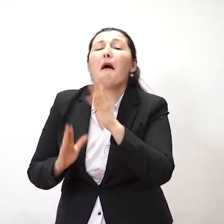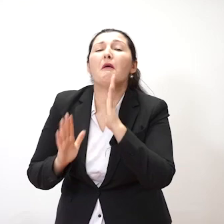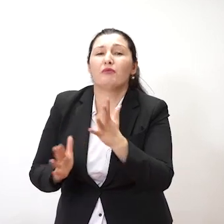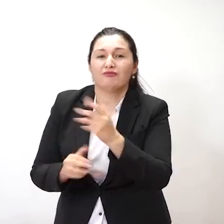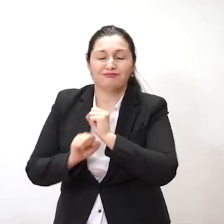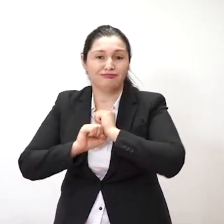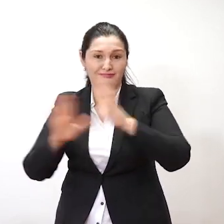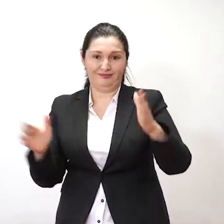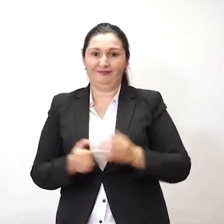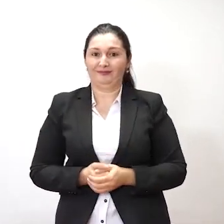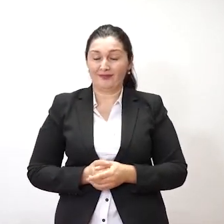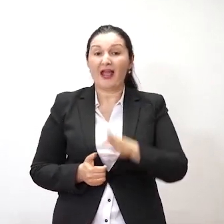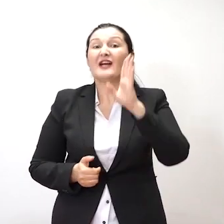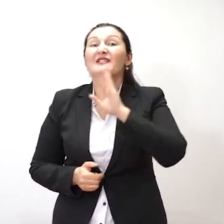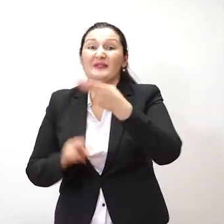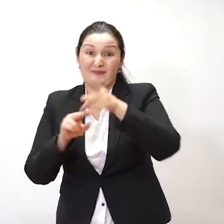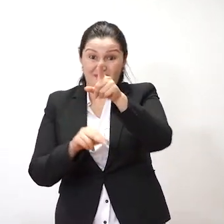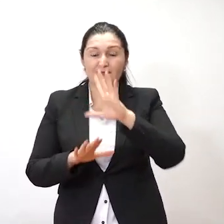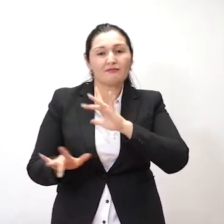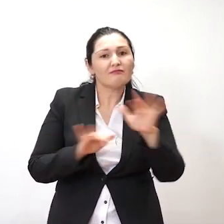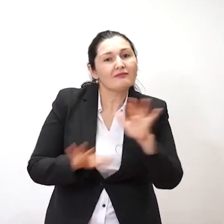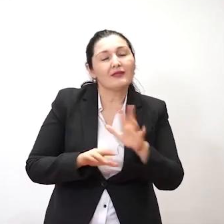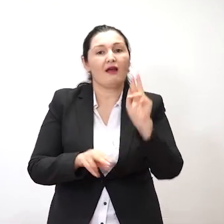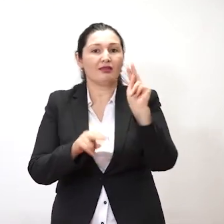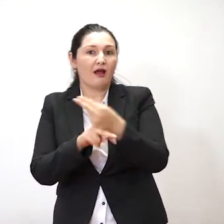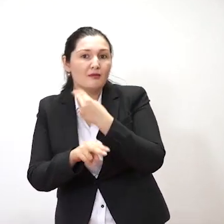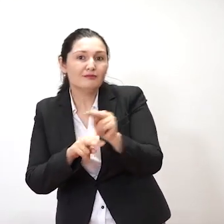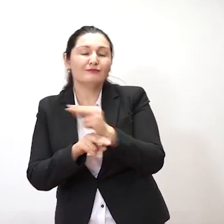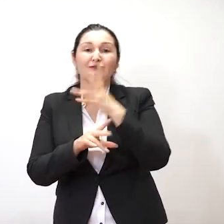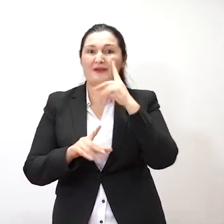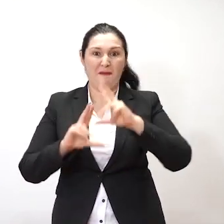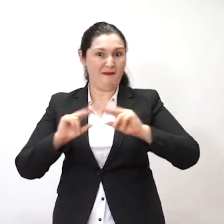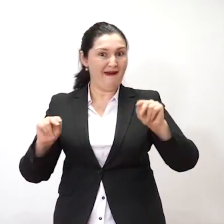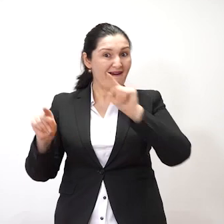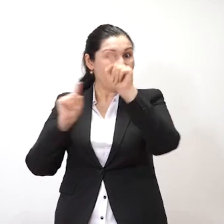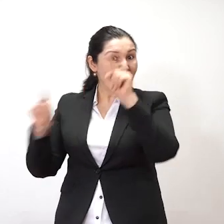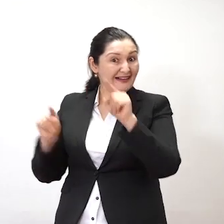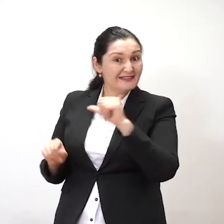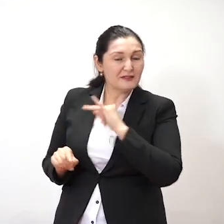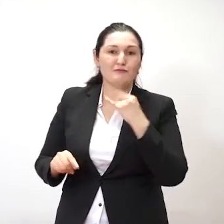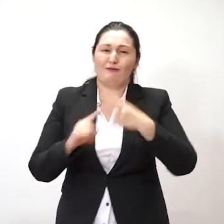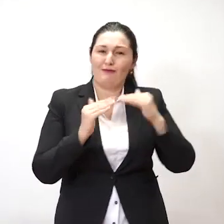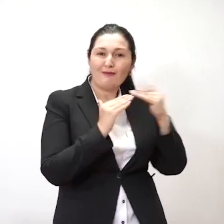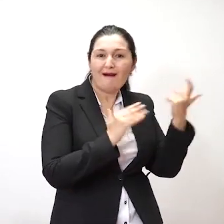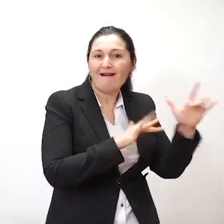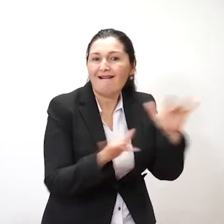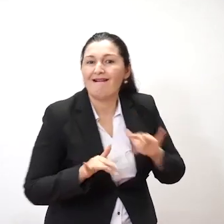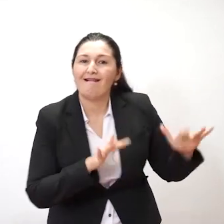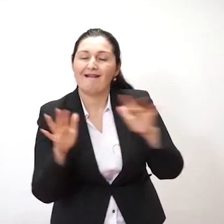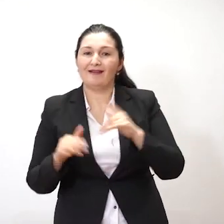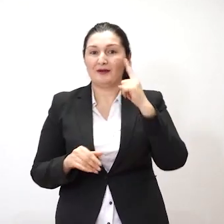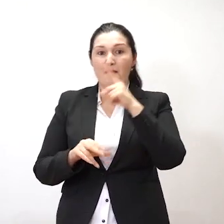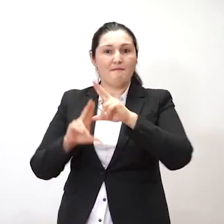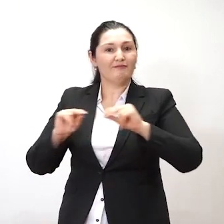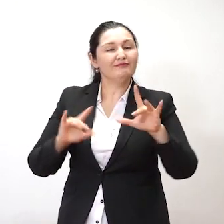و کار سهره، کار خواند و تربیه فرزندان خود نیست همیشه در پای اموزیش است. همیشه مطالعه میکوند. وقتی در کار